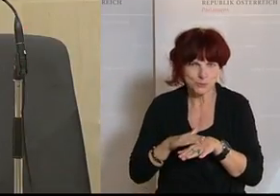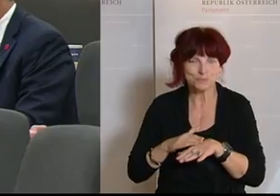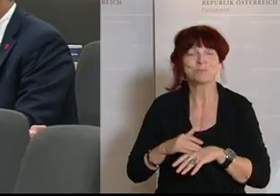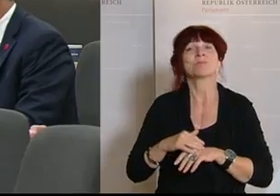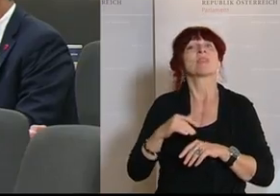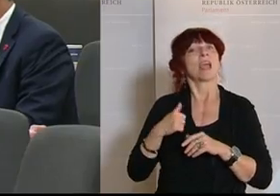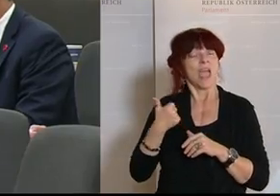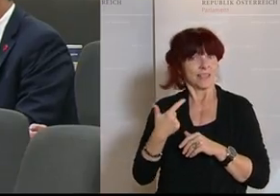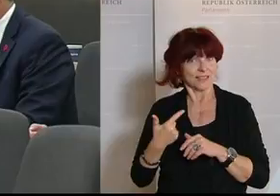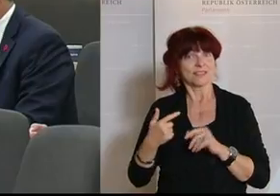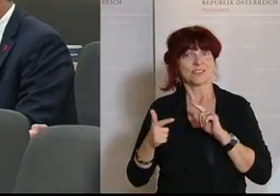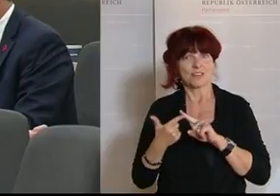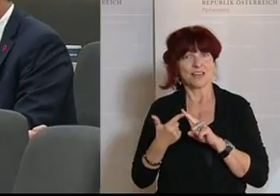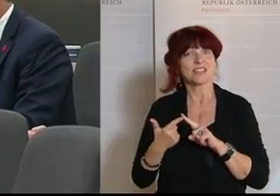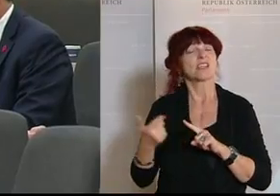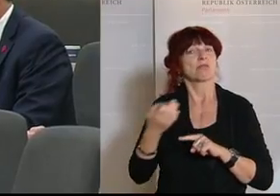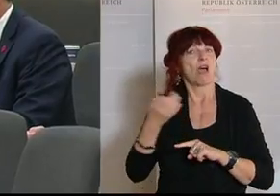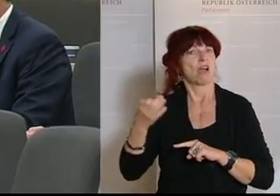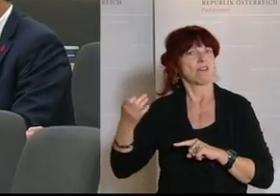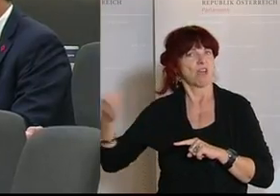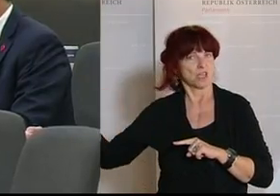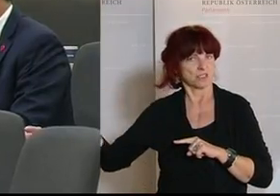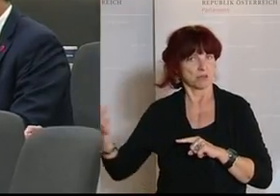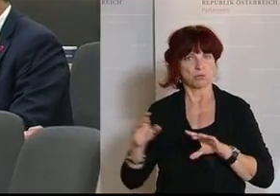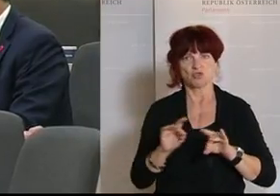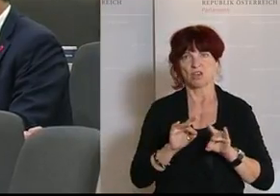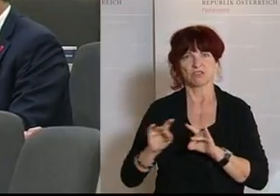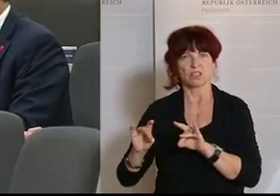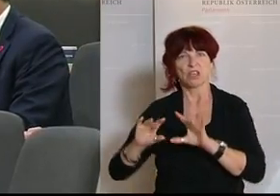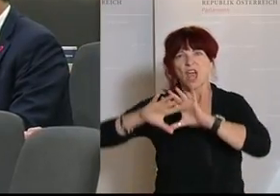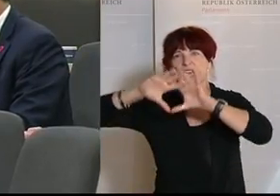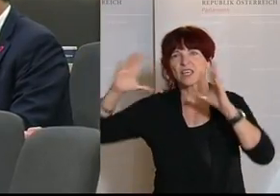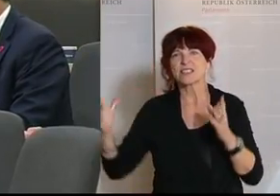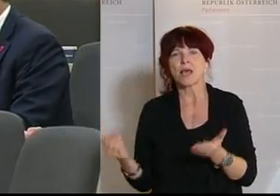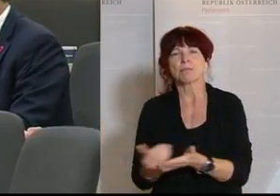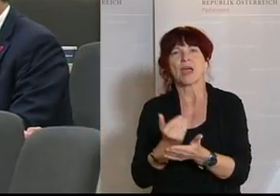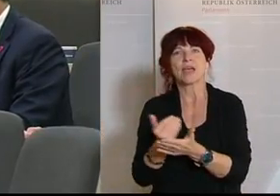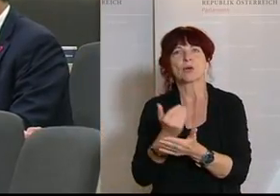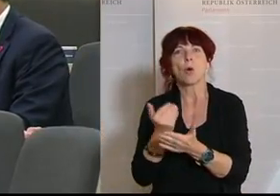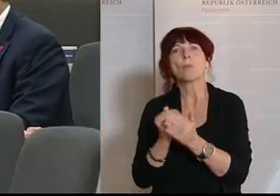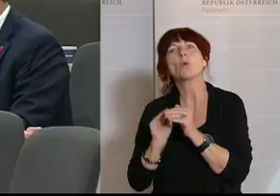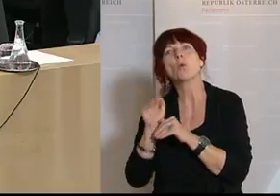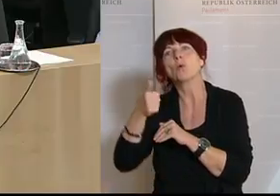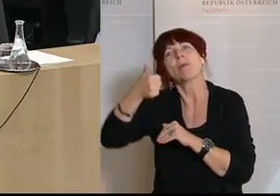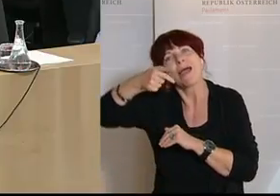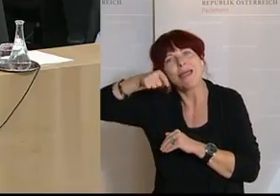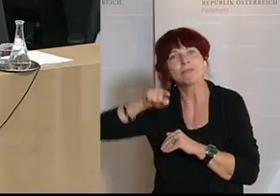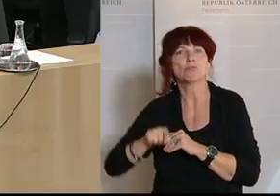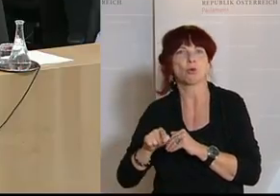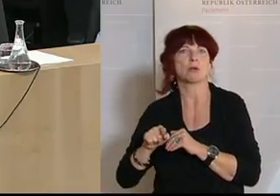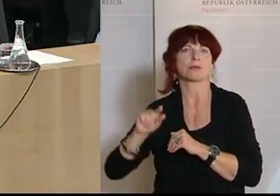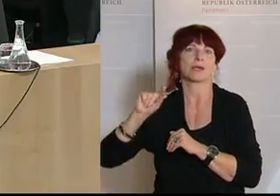tageweise, fallweise Beschäftigte, die mit ihrem Gesamteinkommen über die monatliche Geringfügigkeitsgrenze kommen.